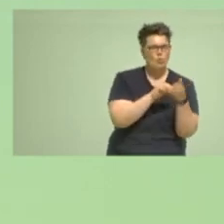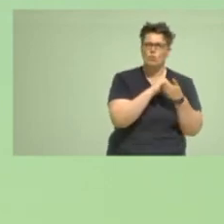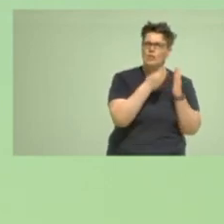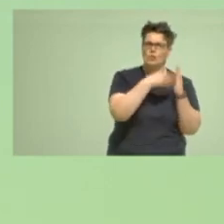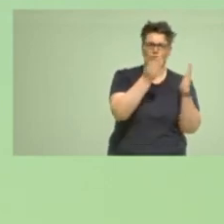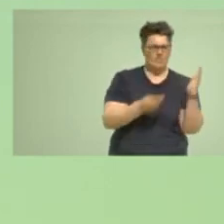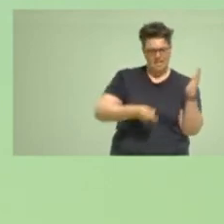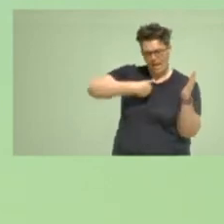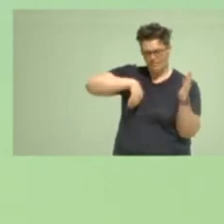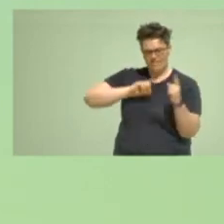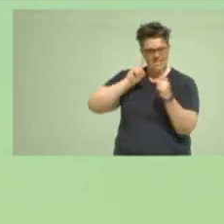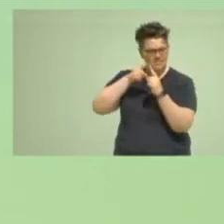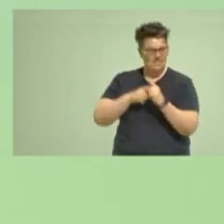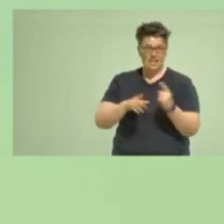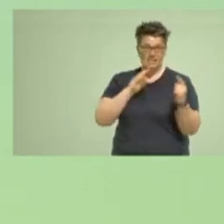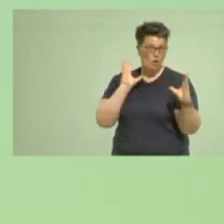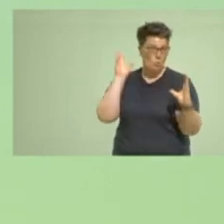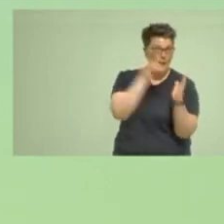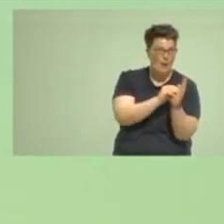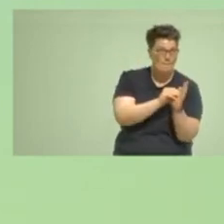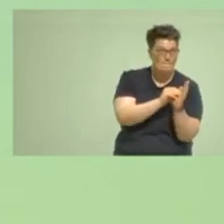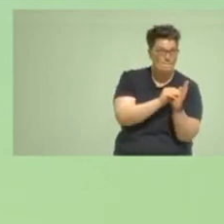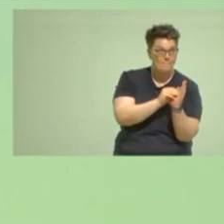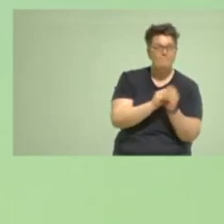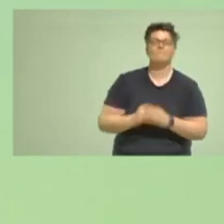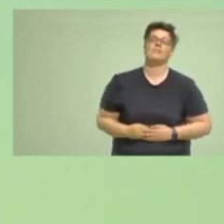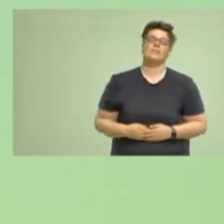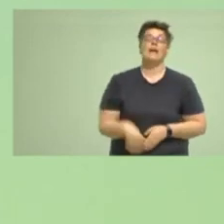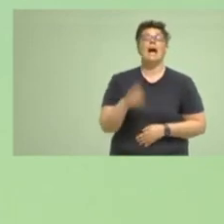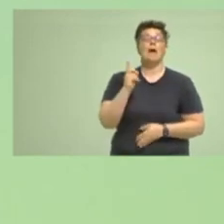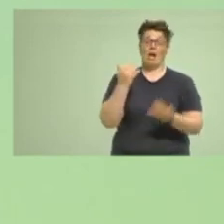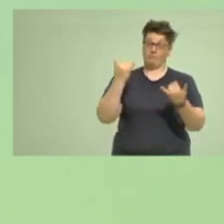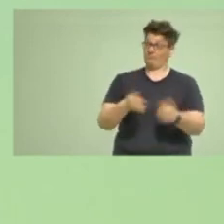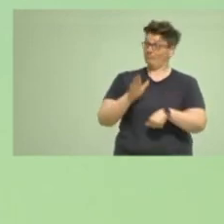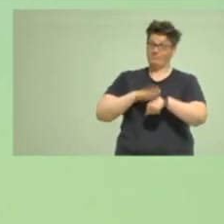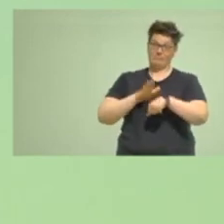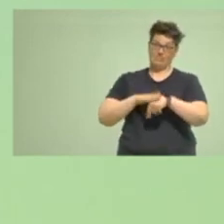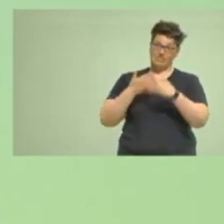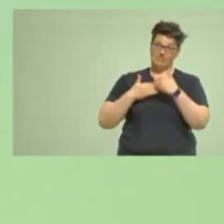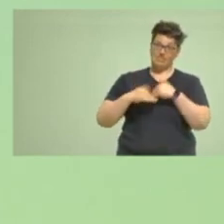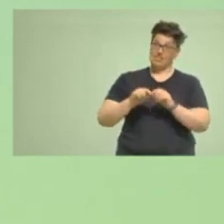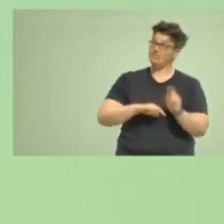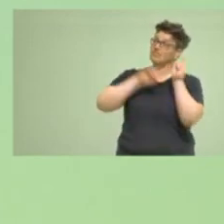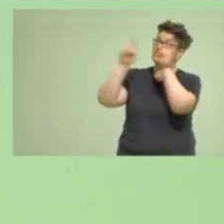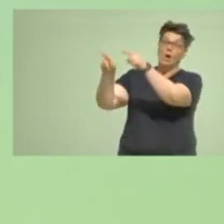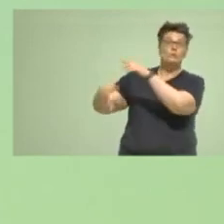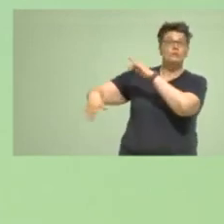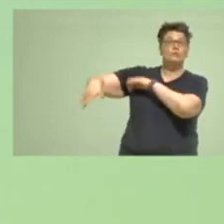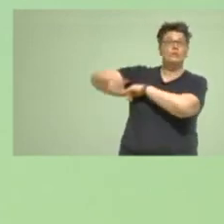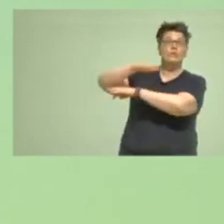aber wir tun das, liebe Freundinnen und Freunde, in einer Zeit, in der die Realität da draußen eine ist,